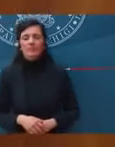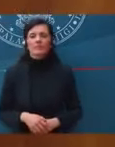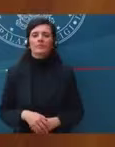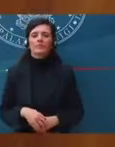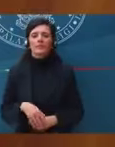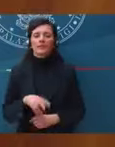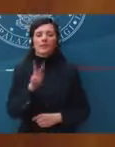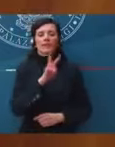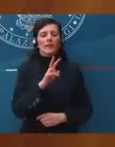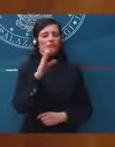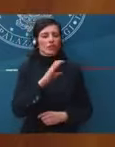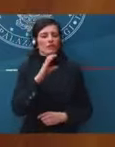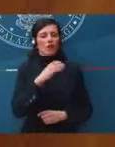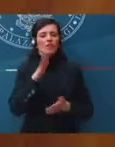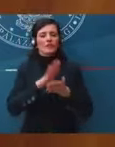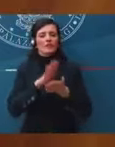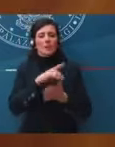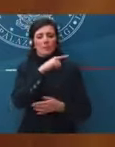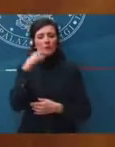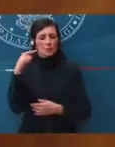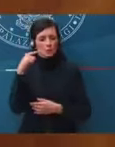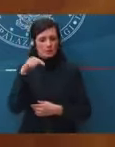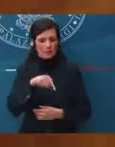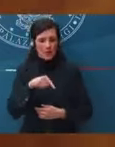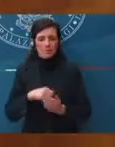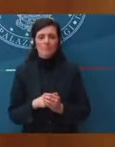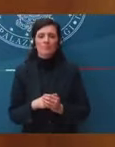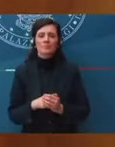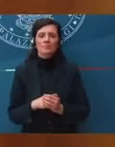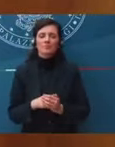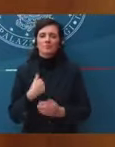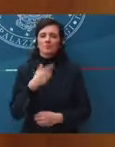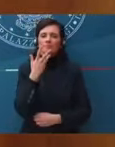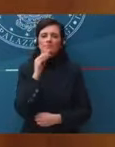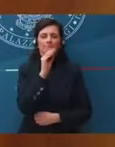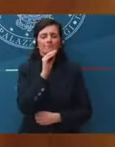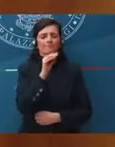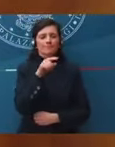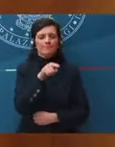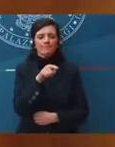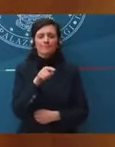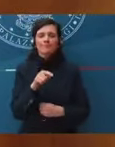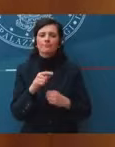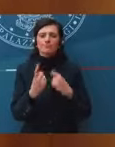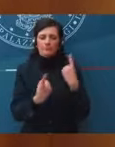Russa TASS e volevo chiedere sulle possibili ripercussioni